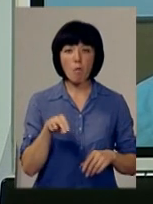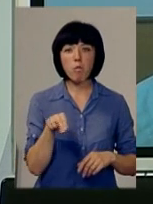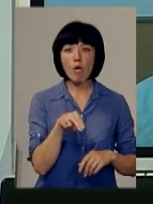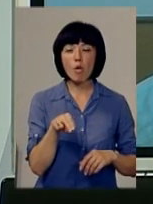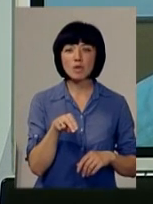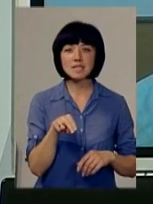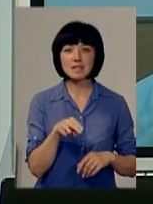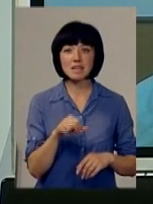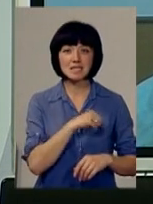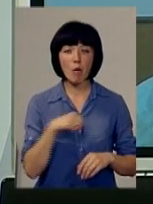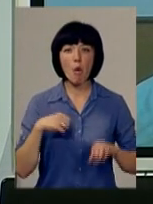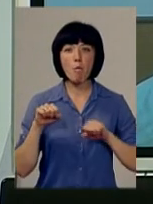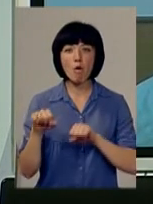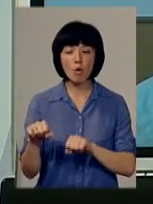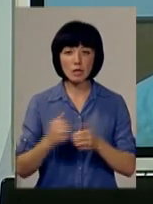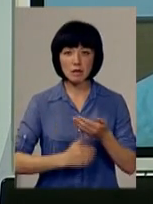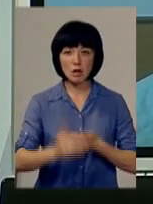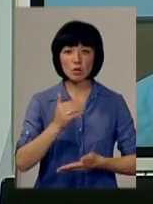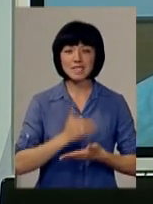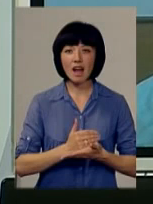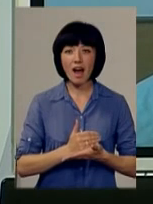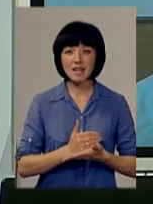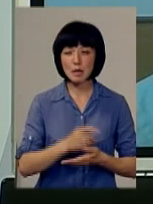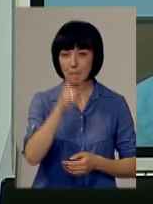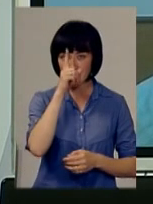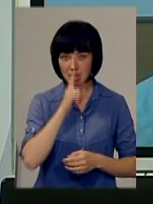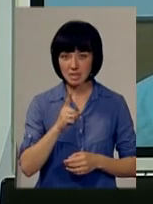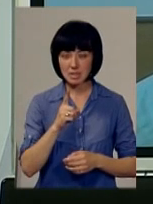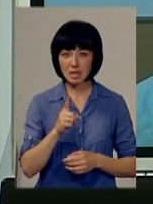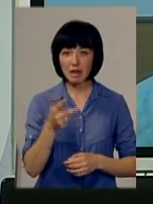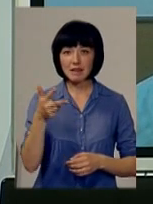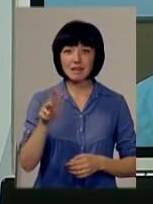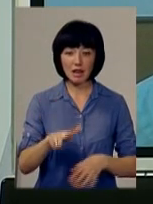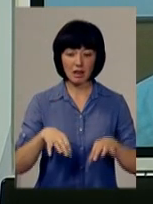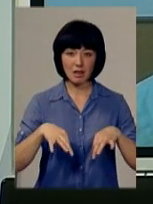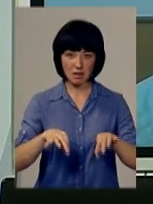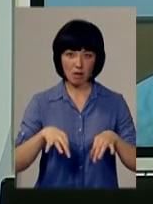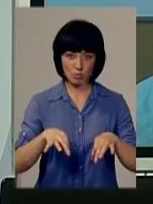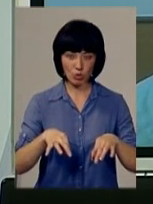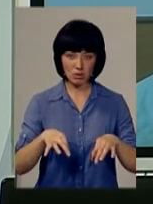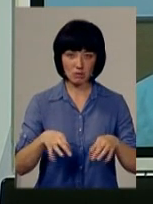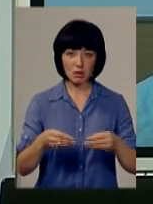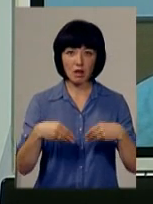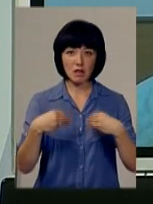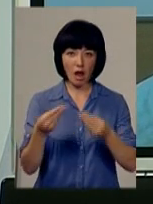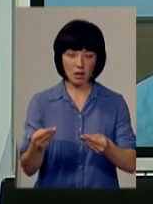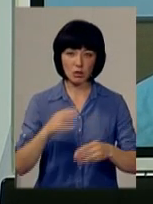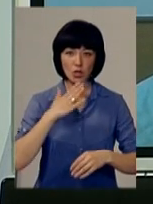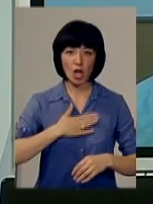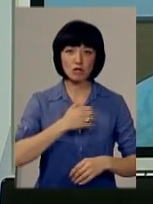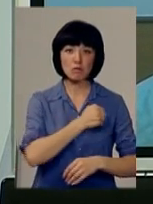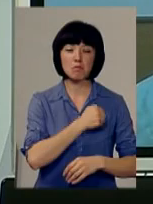самооборона за останній тільки місяць три транспортних засоби було надано нашим